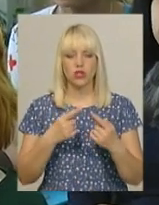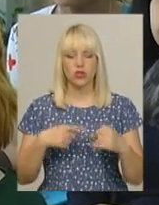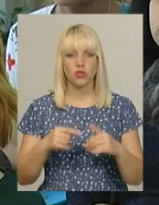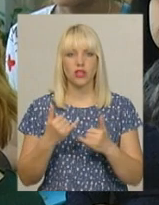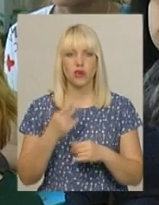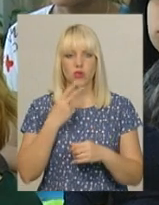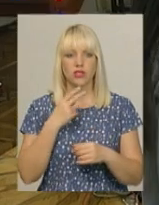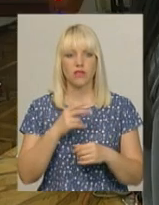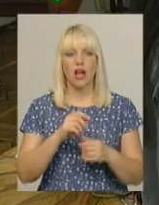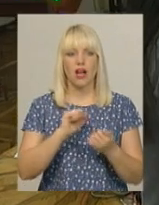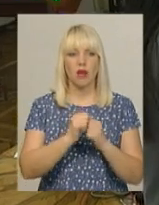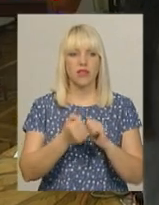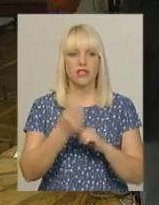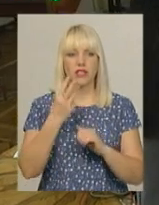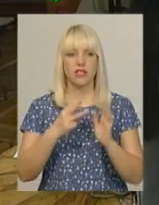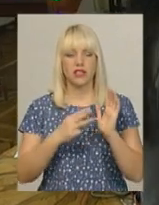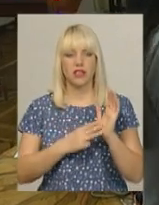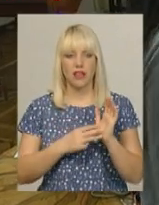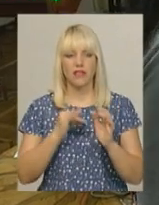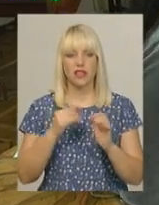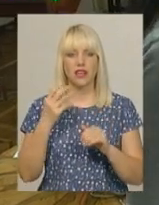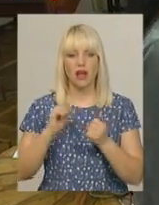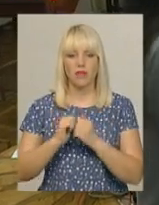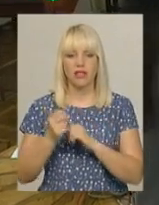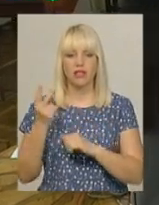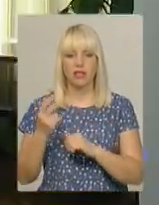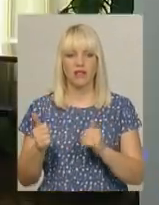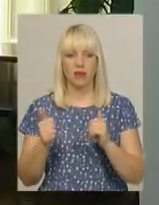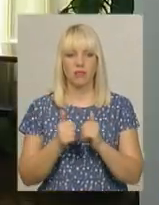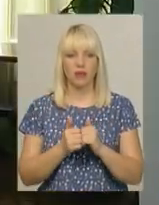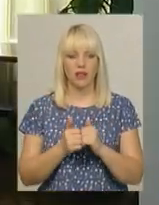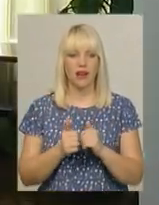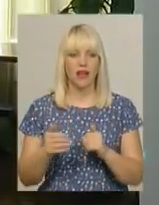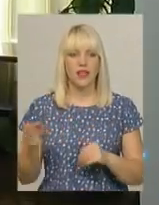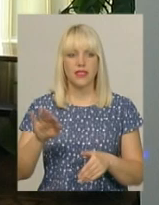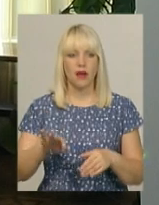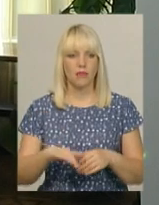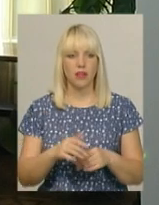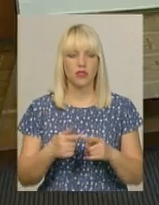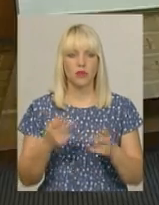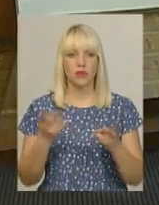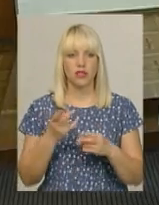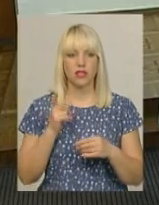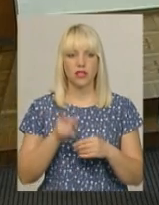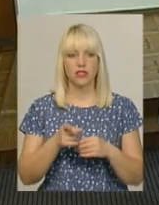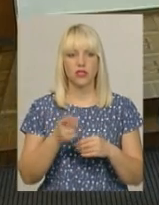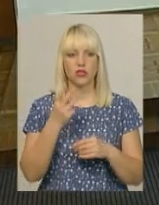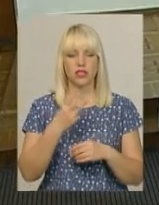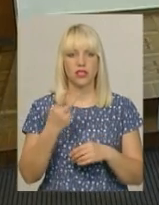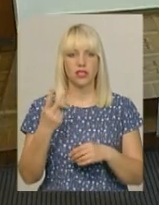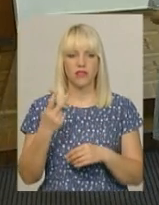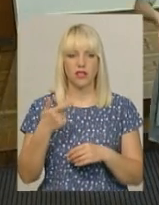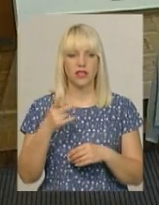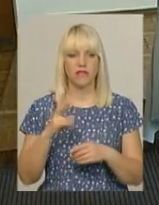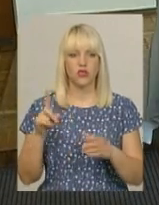'янецька 39 поблизу слідчого ізолятора та Кам'янецька 2 біля набережної. На це мені знадобиться 1032 гривні, що